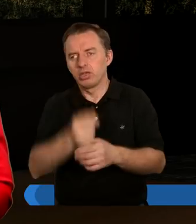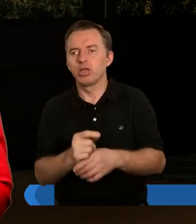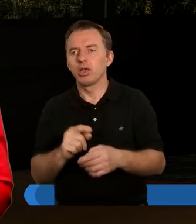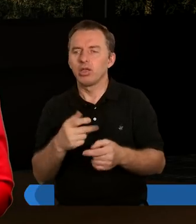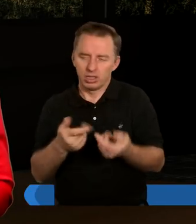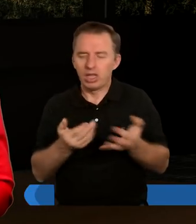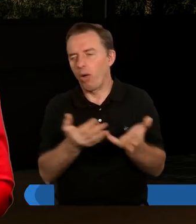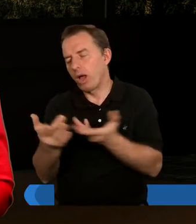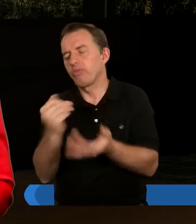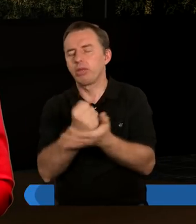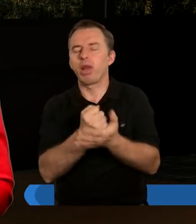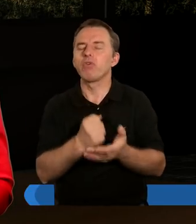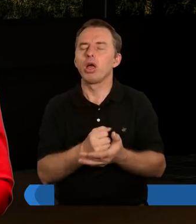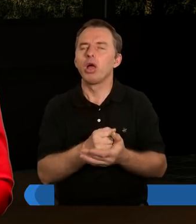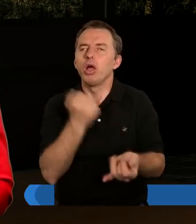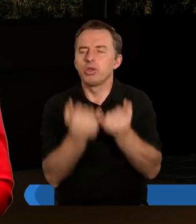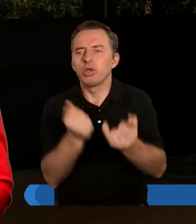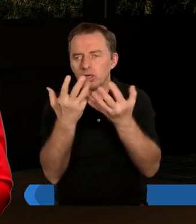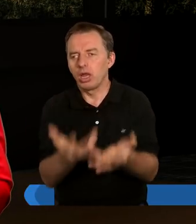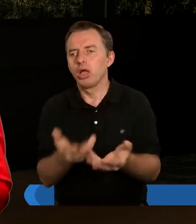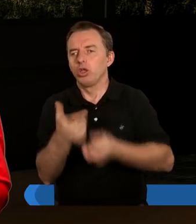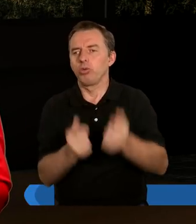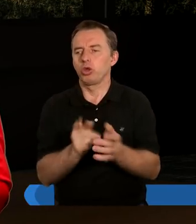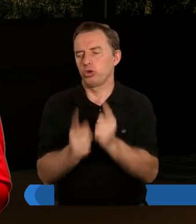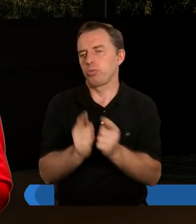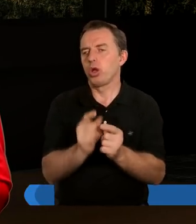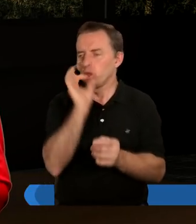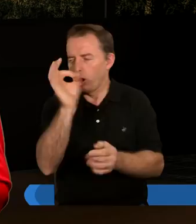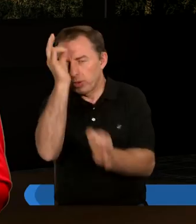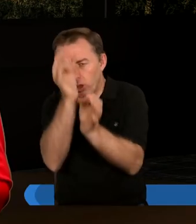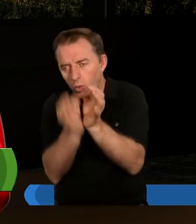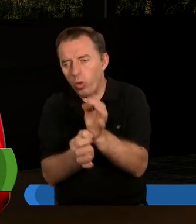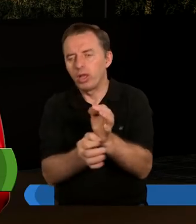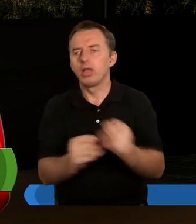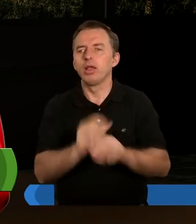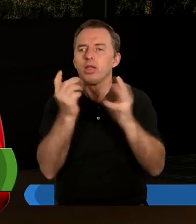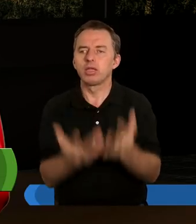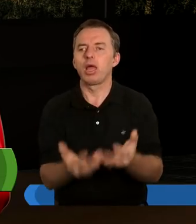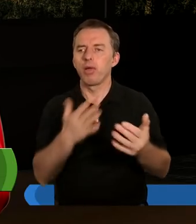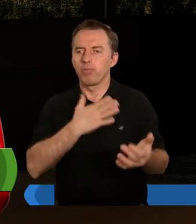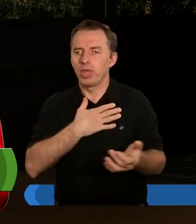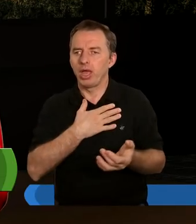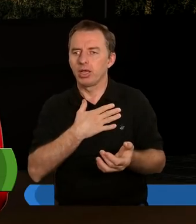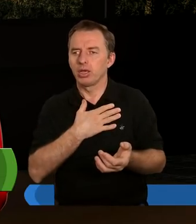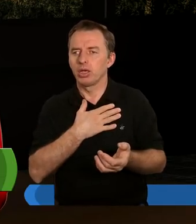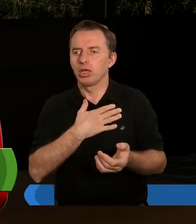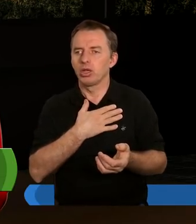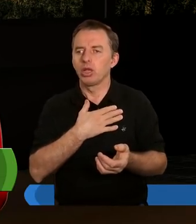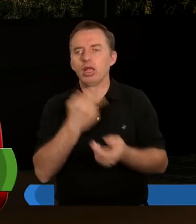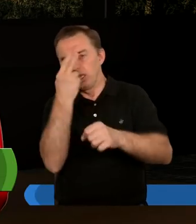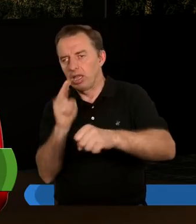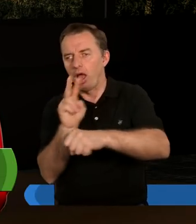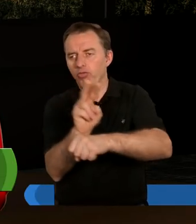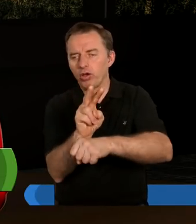roszczeń. I jeżeli chce się coś zrobić szybko, rzetelnie, dobrze, to chce się mieć